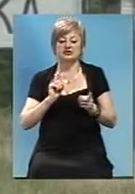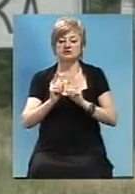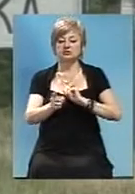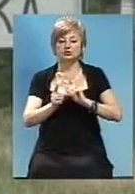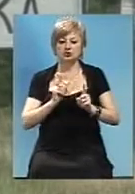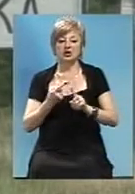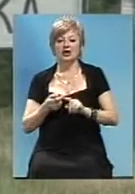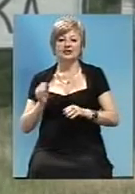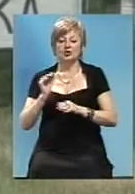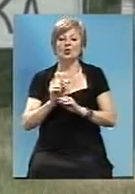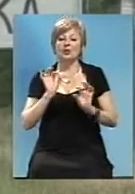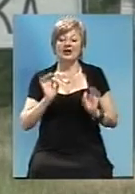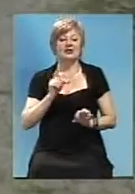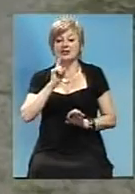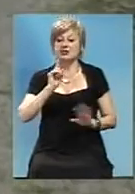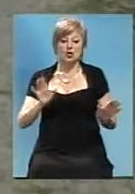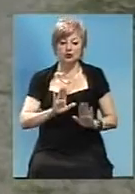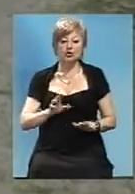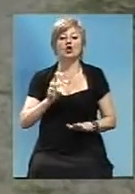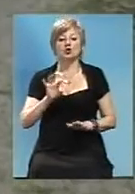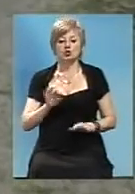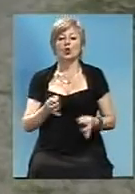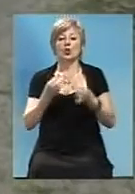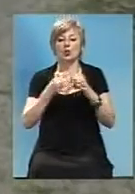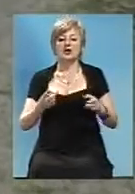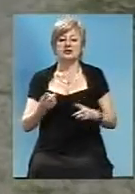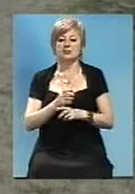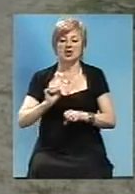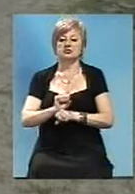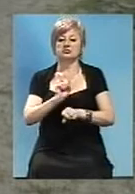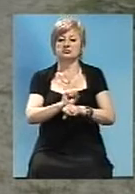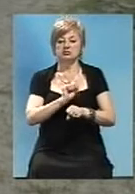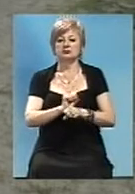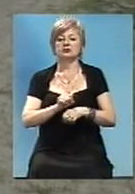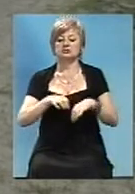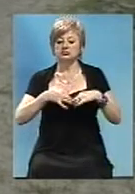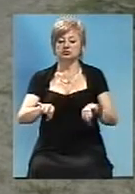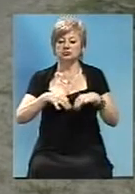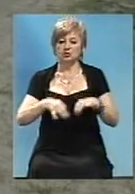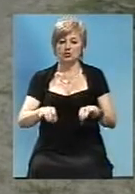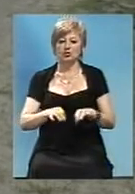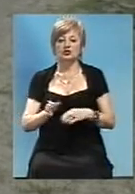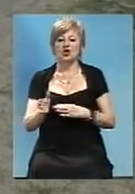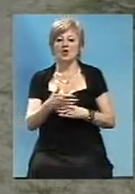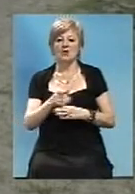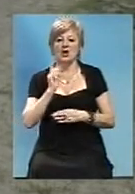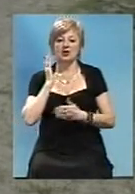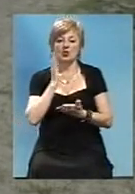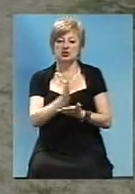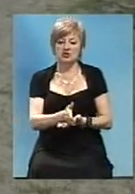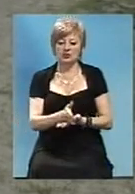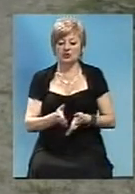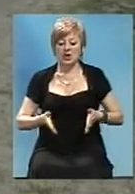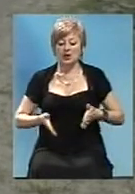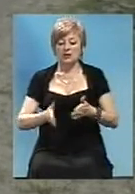додає незрушностей водіям, але дозволяє безперервно постачати військову техніку та вантажі в Маріупольському напрямку. Ділянка